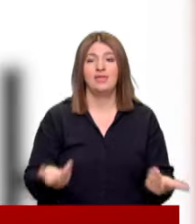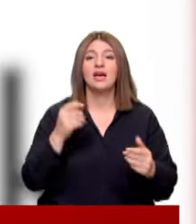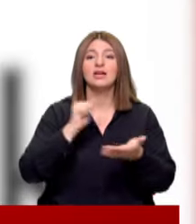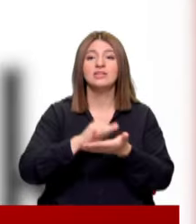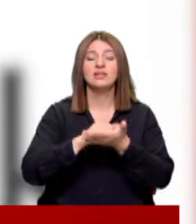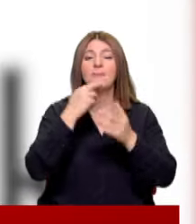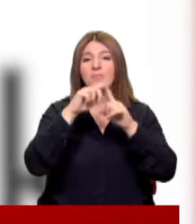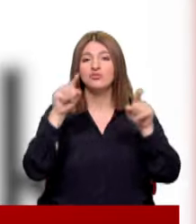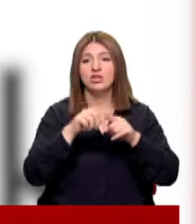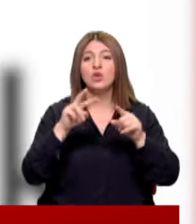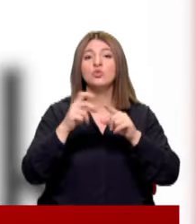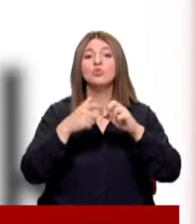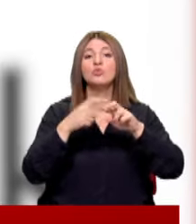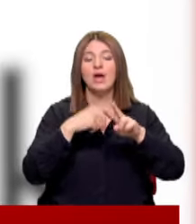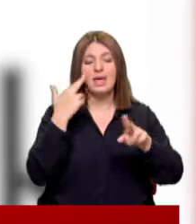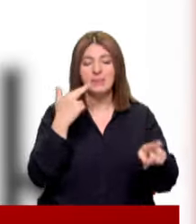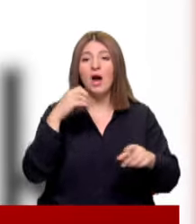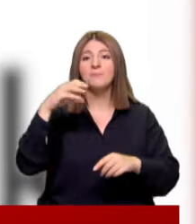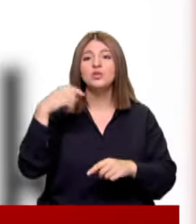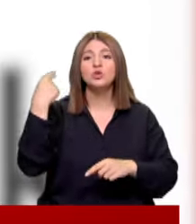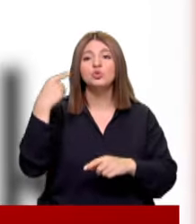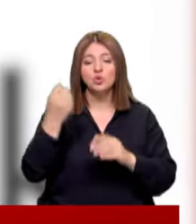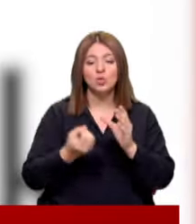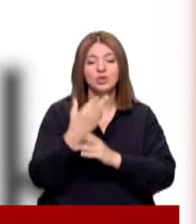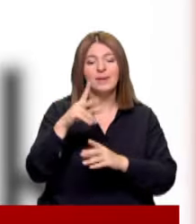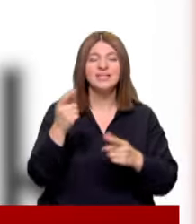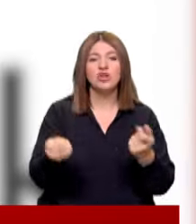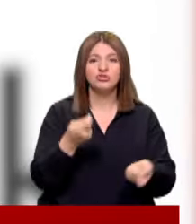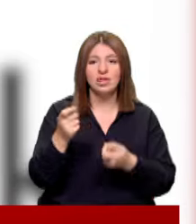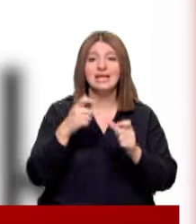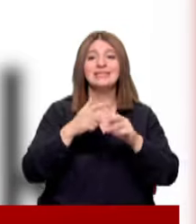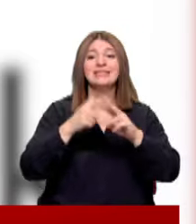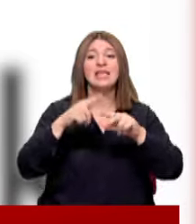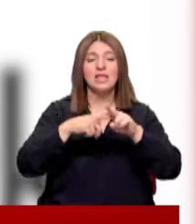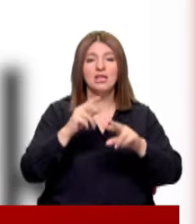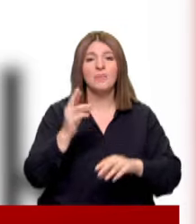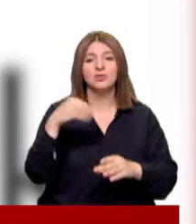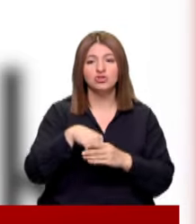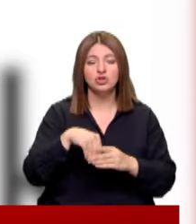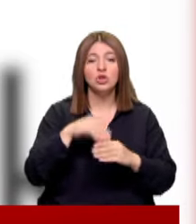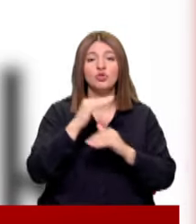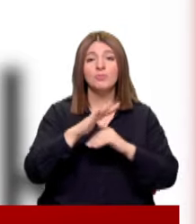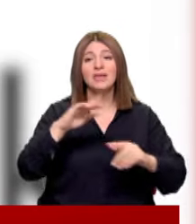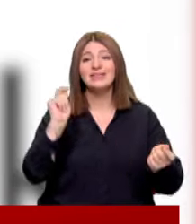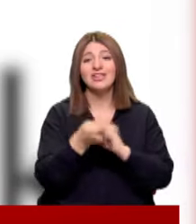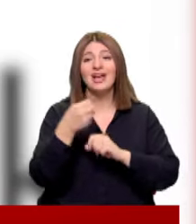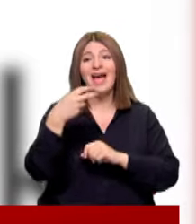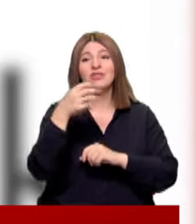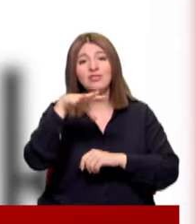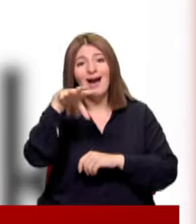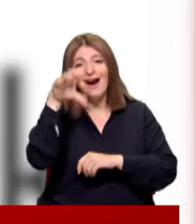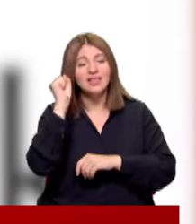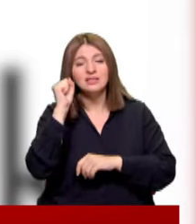Gazete pencereden Nuray Babacan AK Parti'nin düşünce kuruluşu gibi çalışan SETA'nın raporundaki toplumda değişen Erdoğan